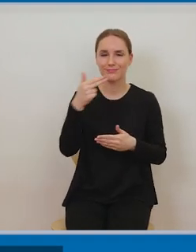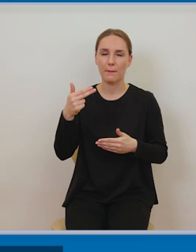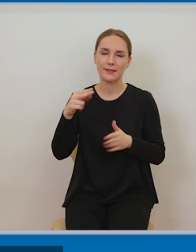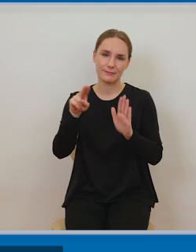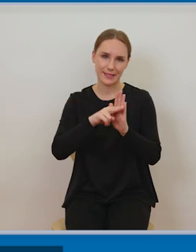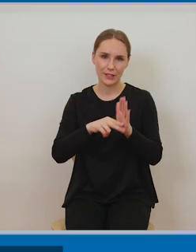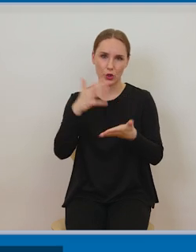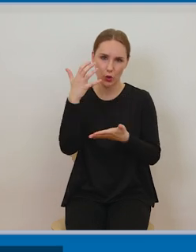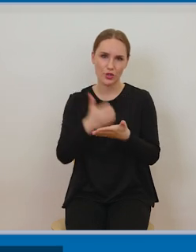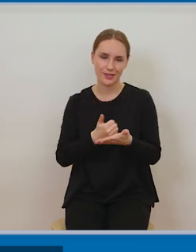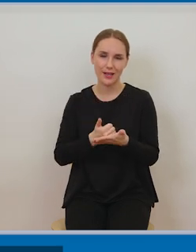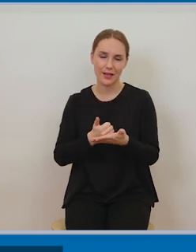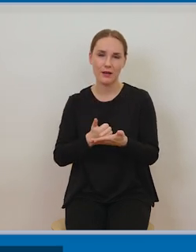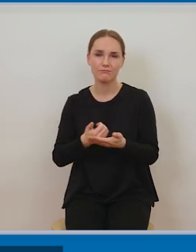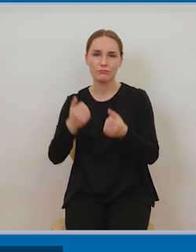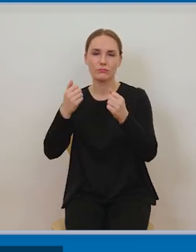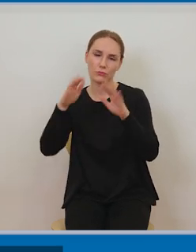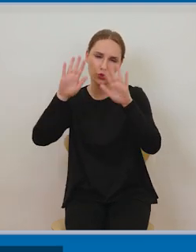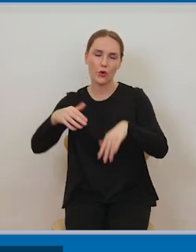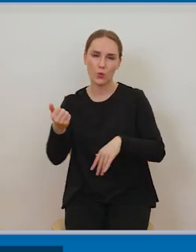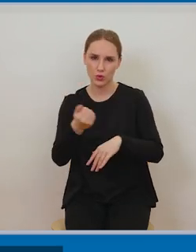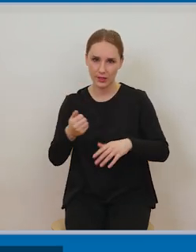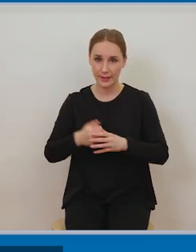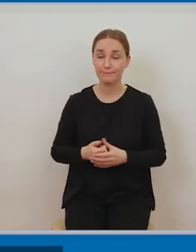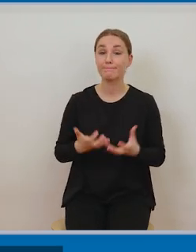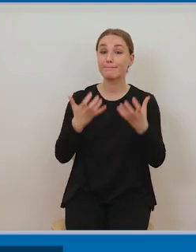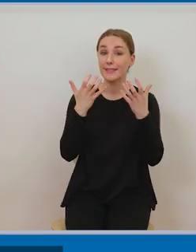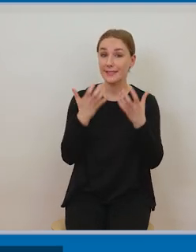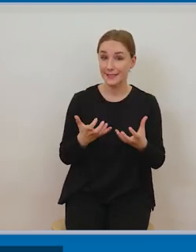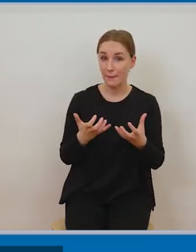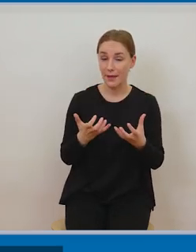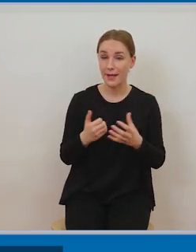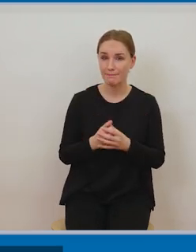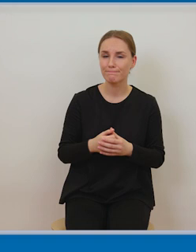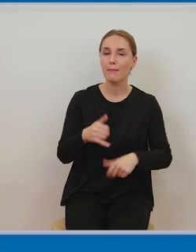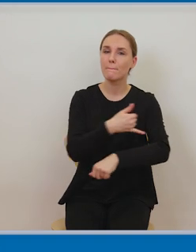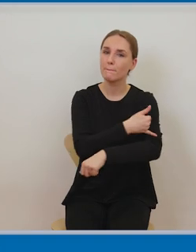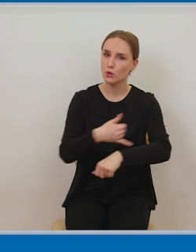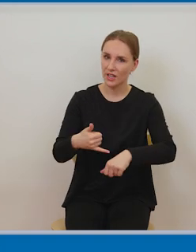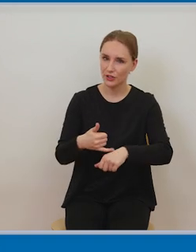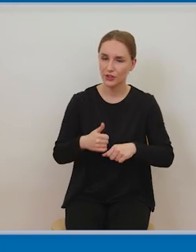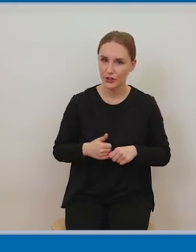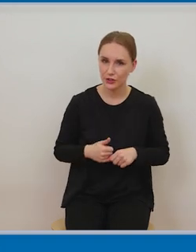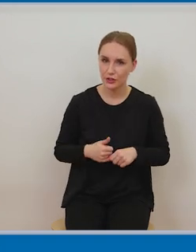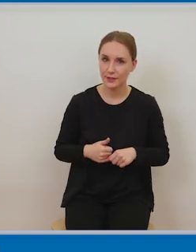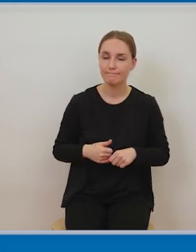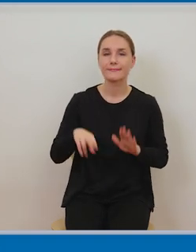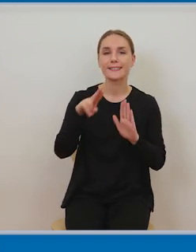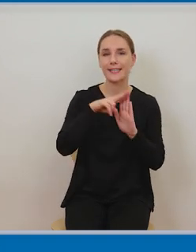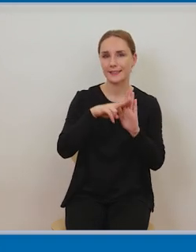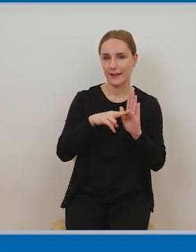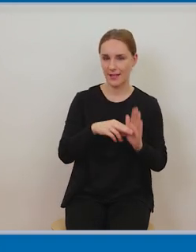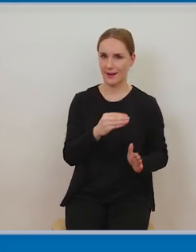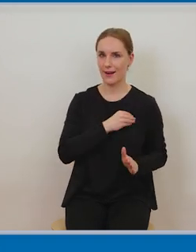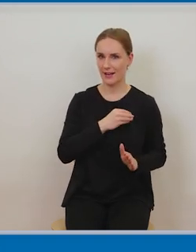chciałyśmy podkreślić właśnie te zasady legalnego korzystania, te sytuacje, w których możemy